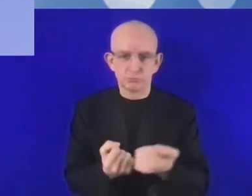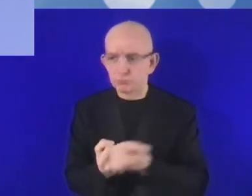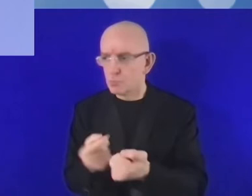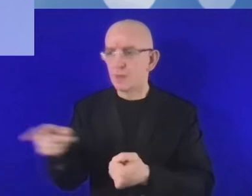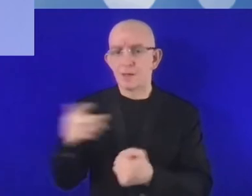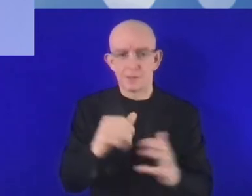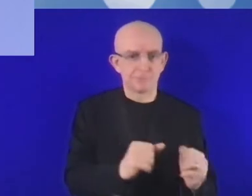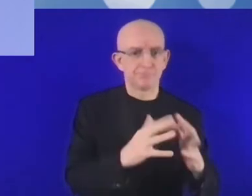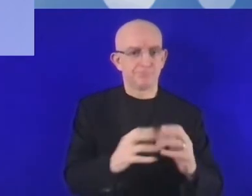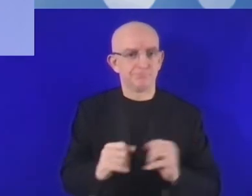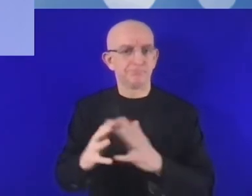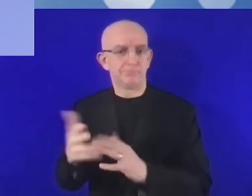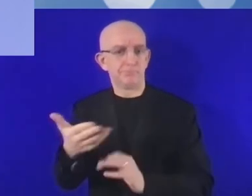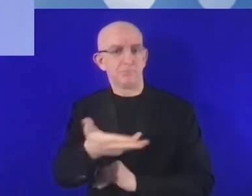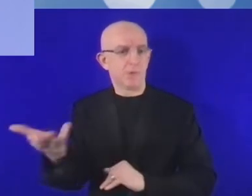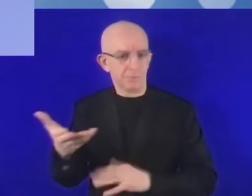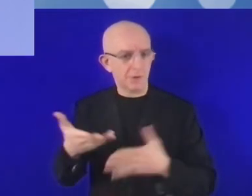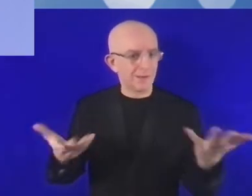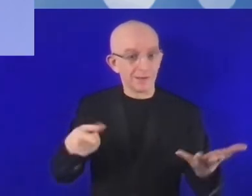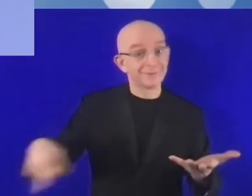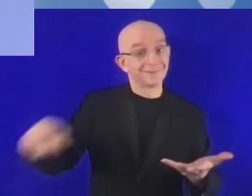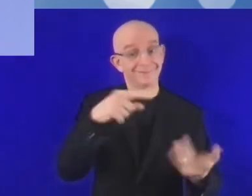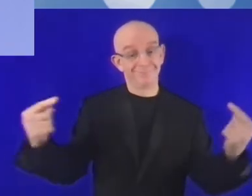samego początku ich prac.